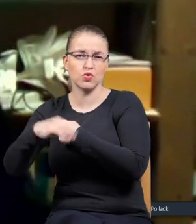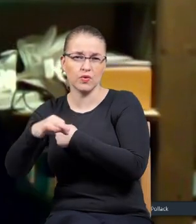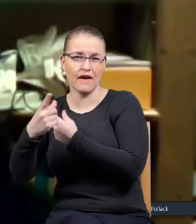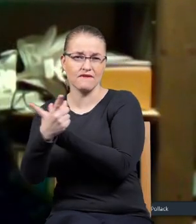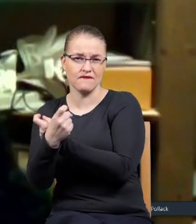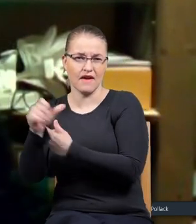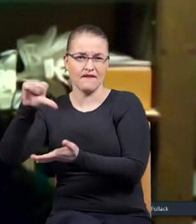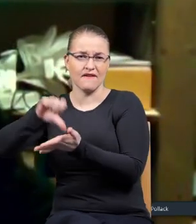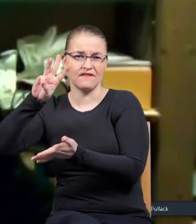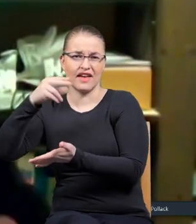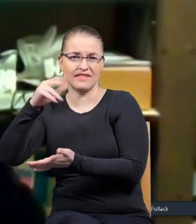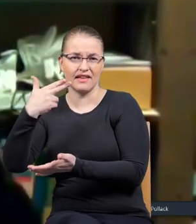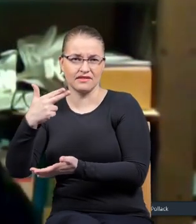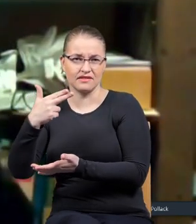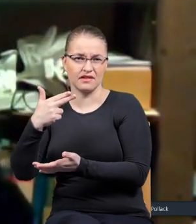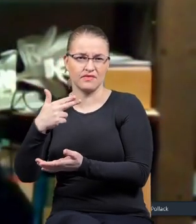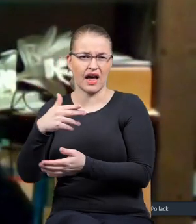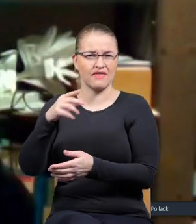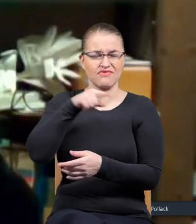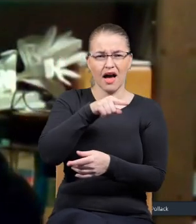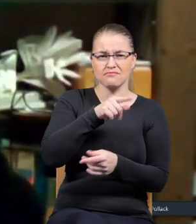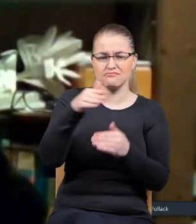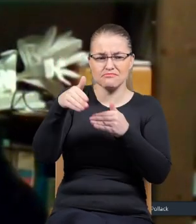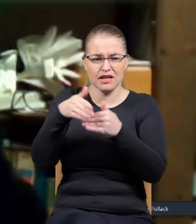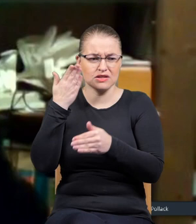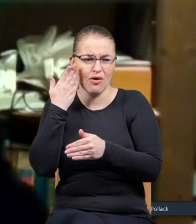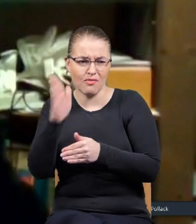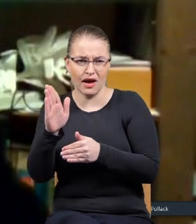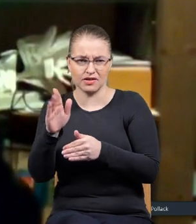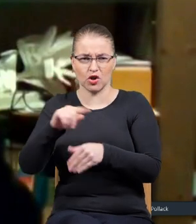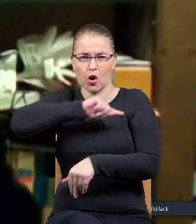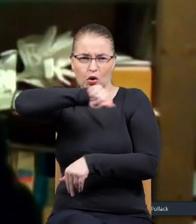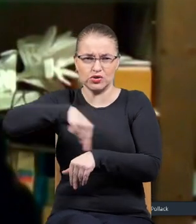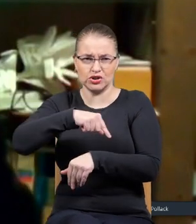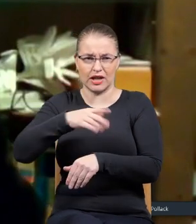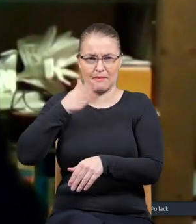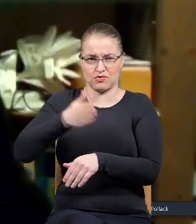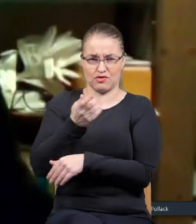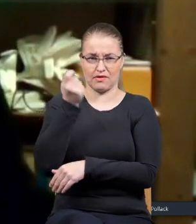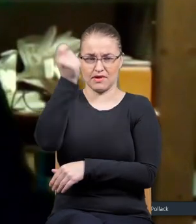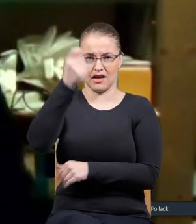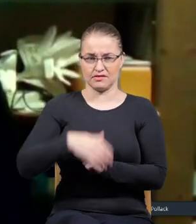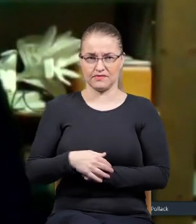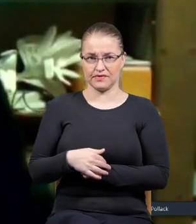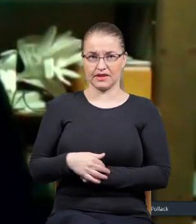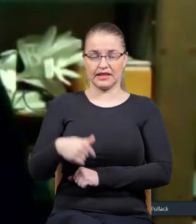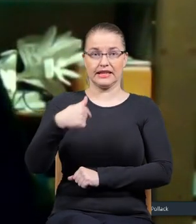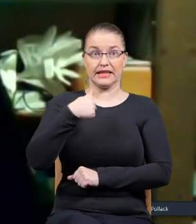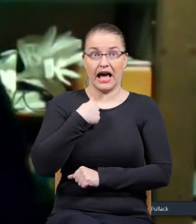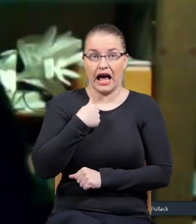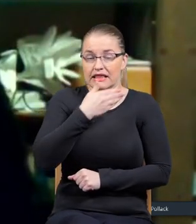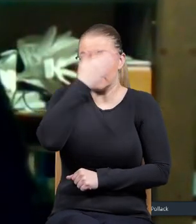a z Wiednia do Amstety to jest bardzo blisko, to jest godzinę pociągiem. Więc ja nie wiem,